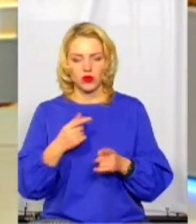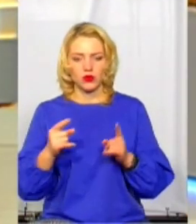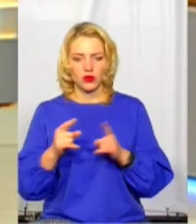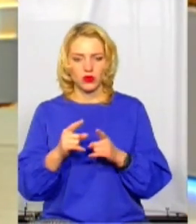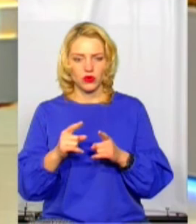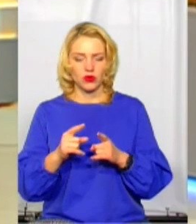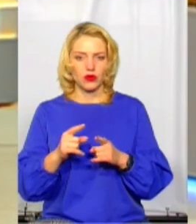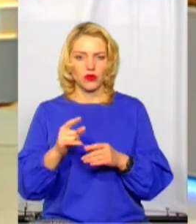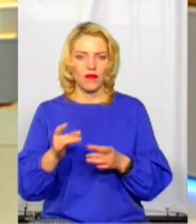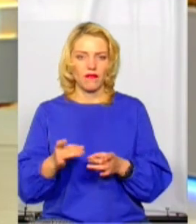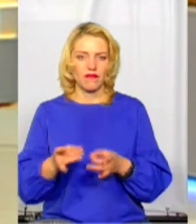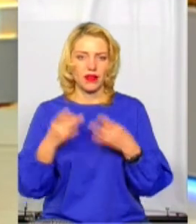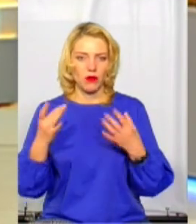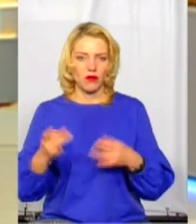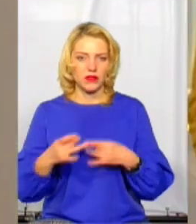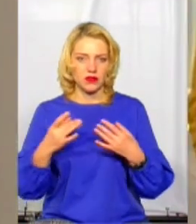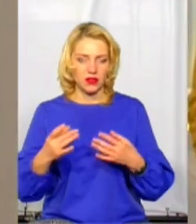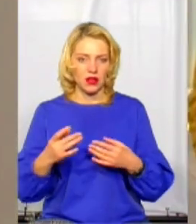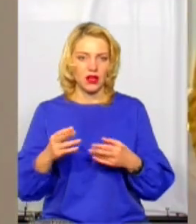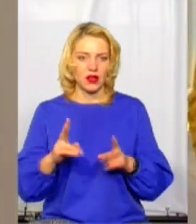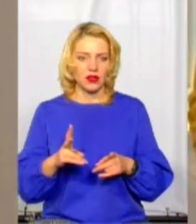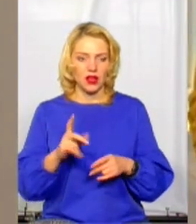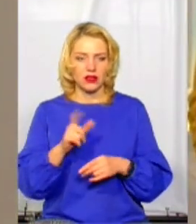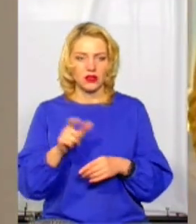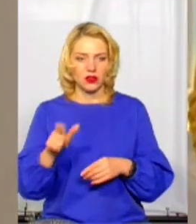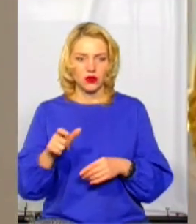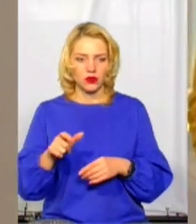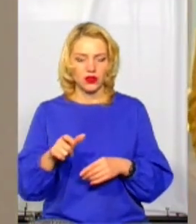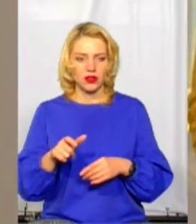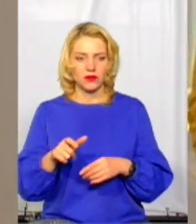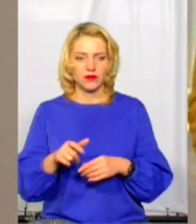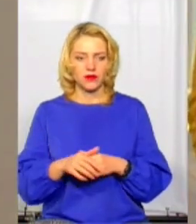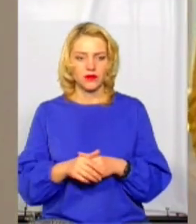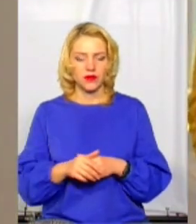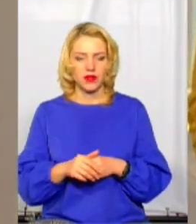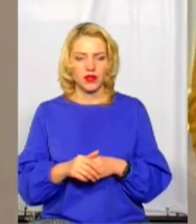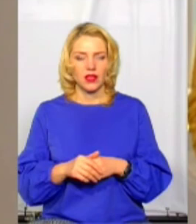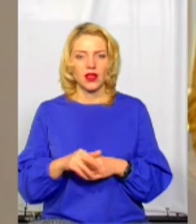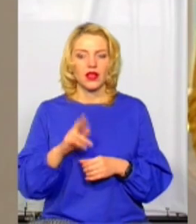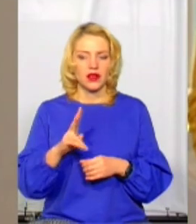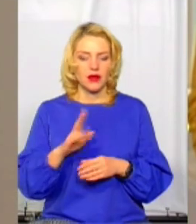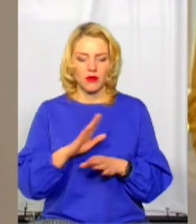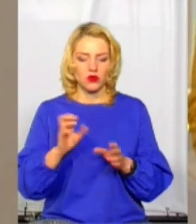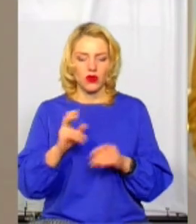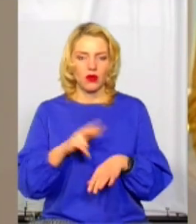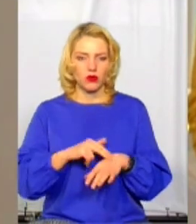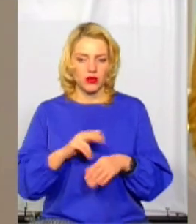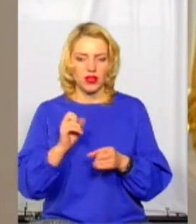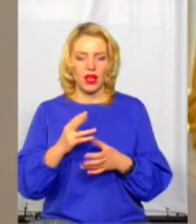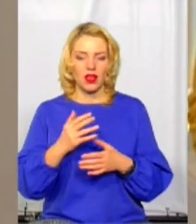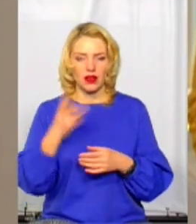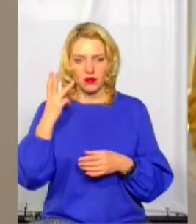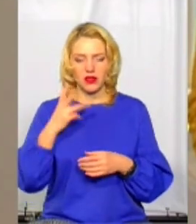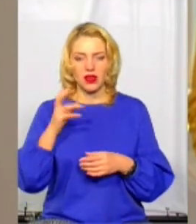коротко, лаконічно відповісти. От як люди при службі і як хмельничани, як ви рахуєте, наскільки безпечно